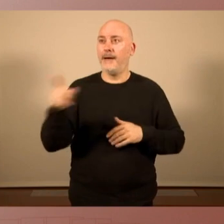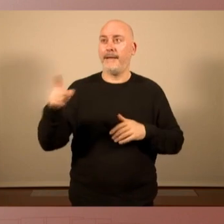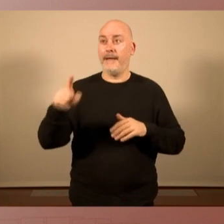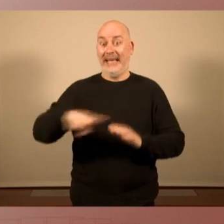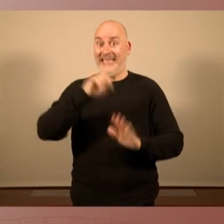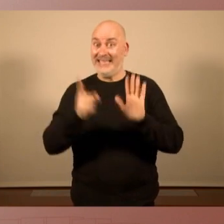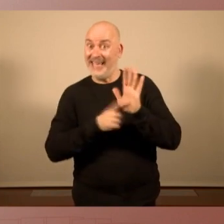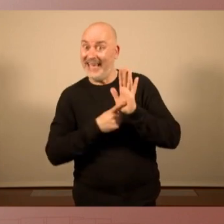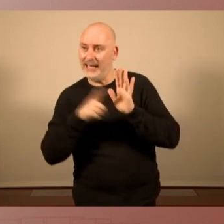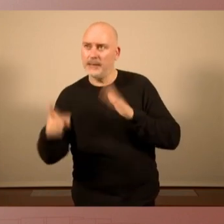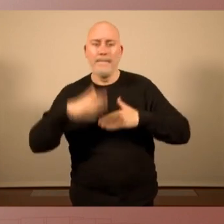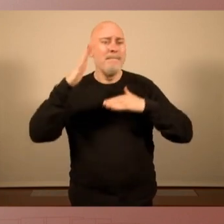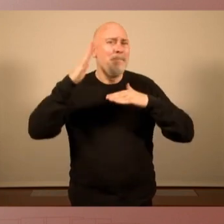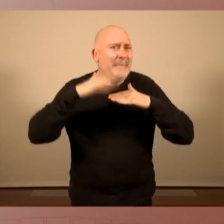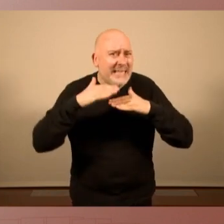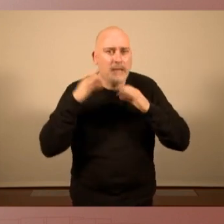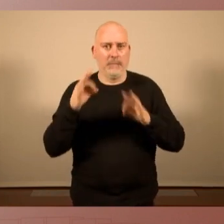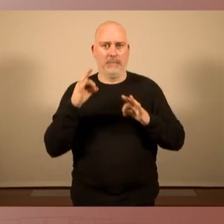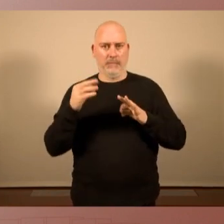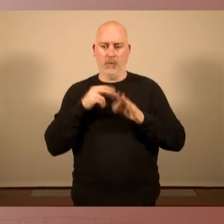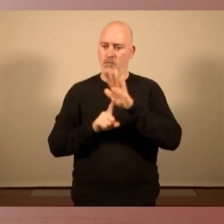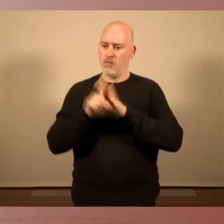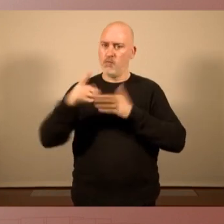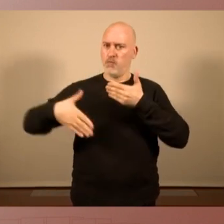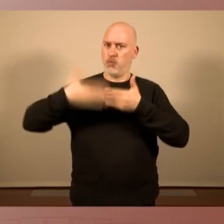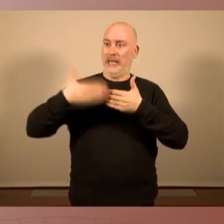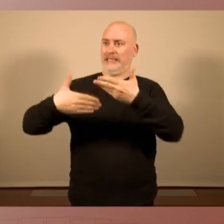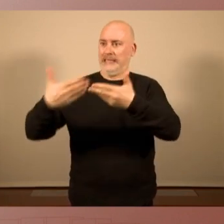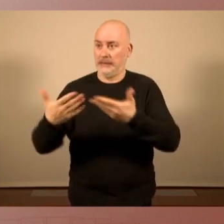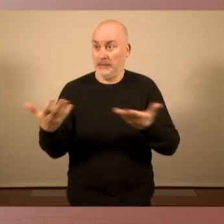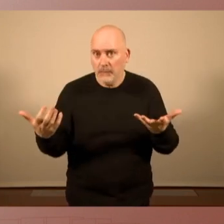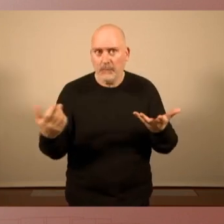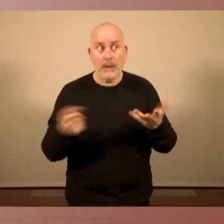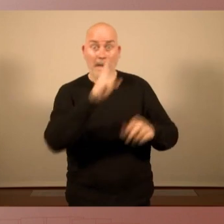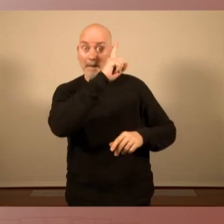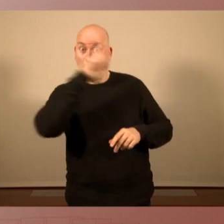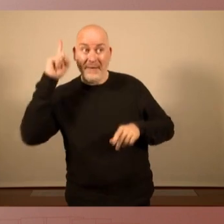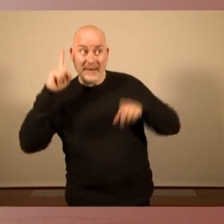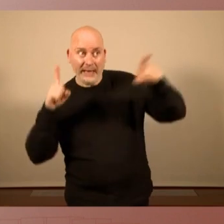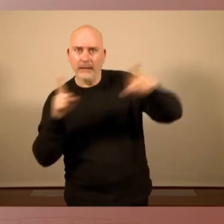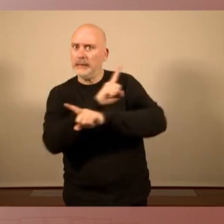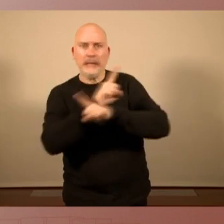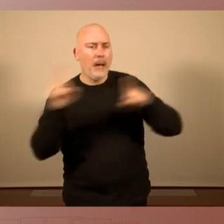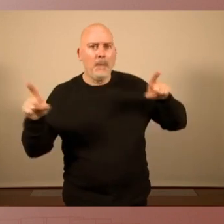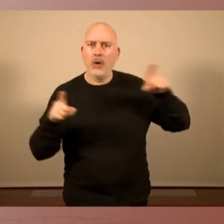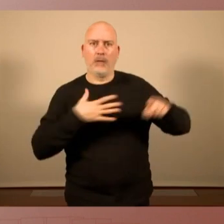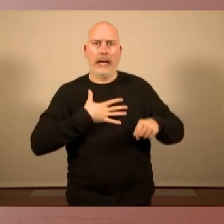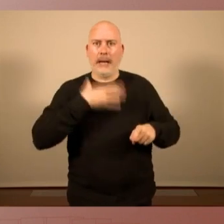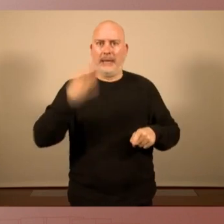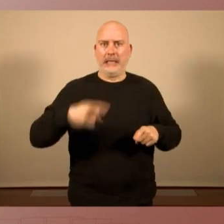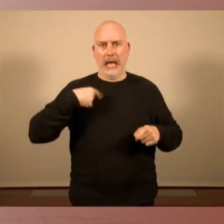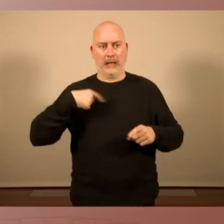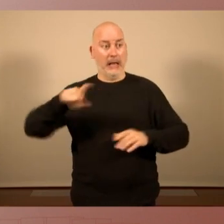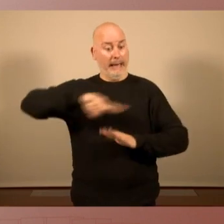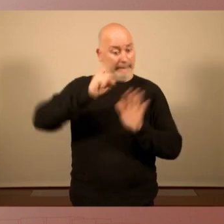amb un mínim contingut progressista. Com ho fem? Si vostès a Madrid no tenen tampoc l'oportunitat, no tenen la capacitat de poder legislar en favor de la